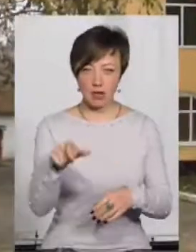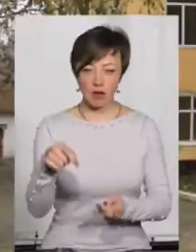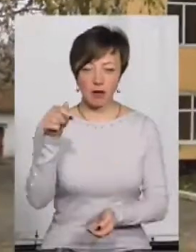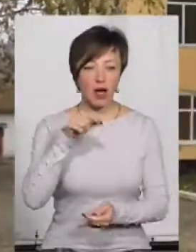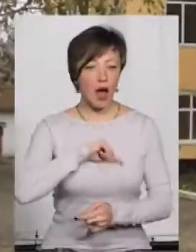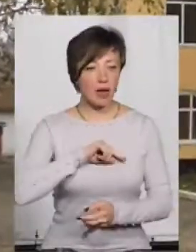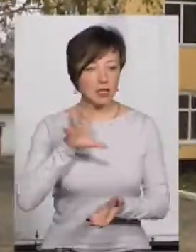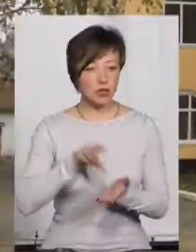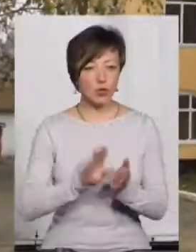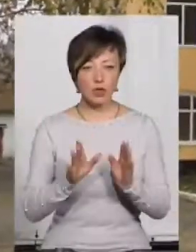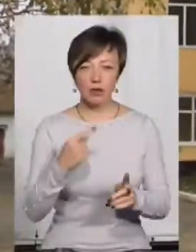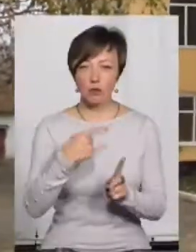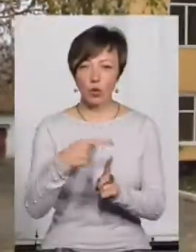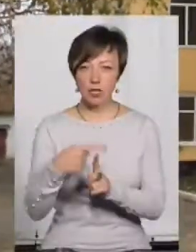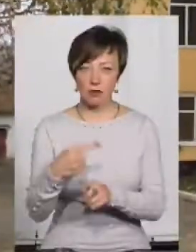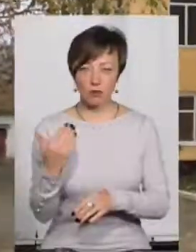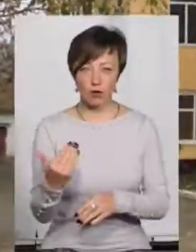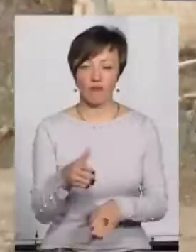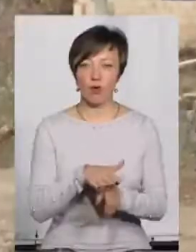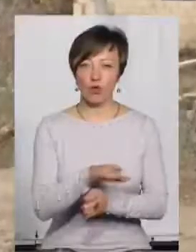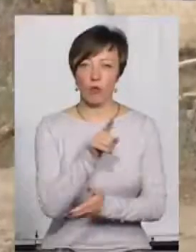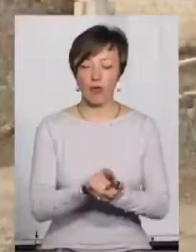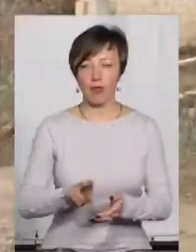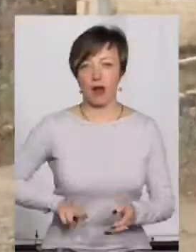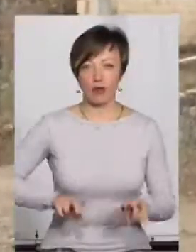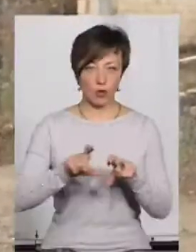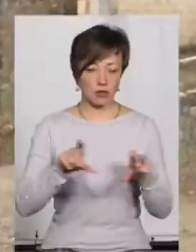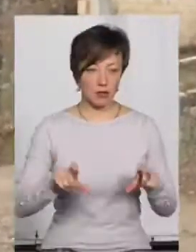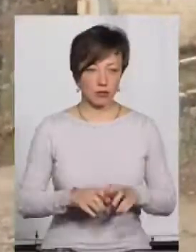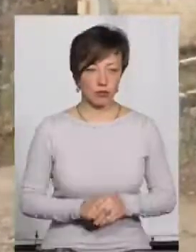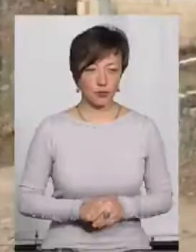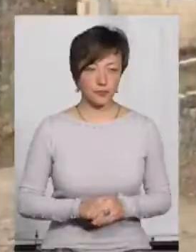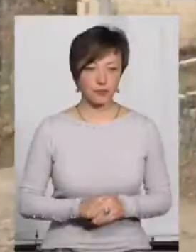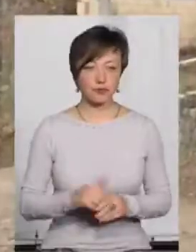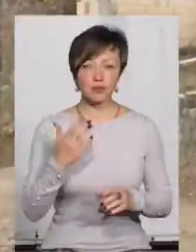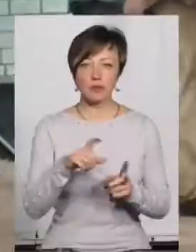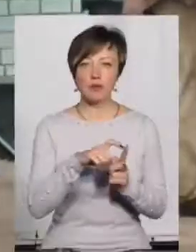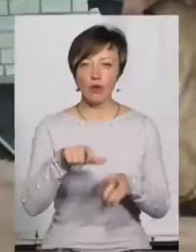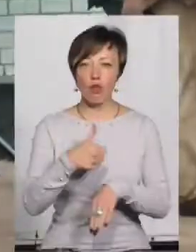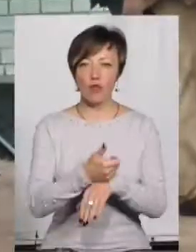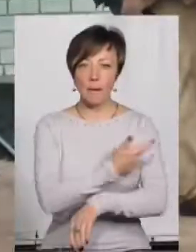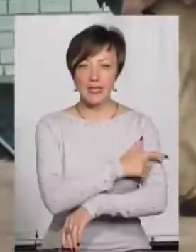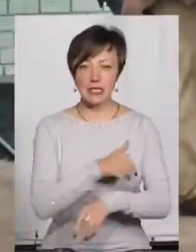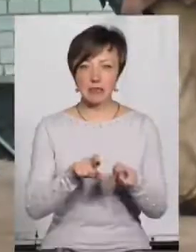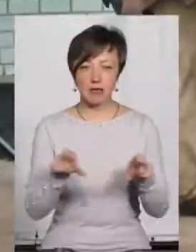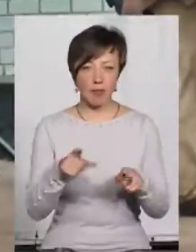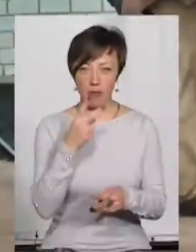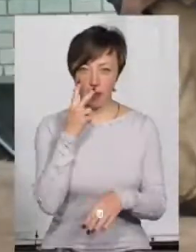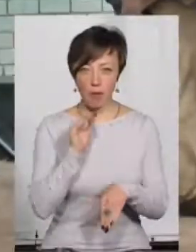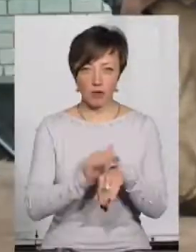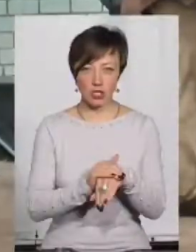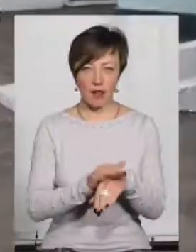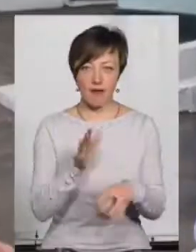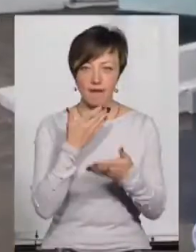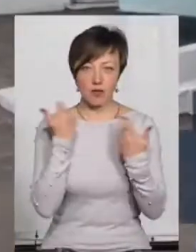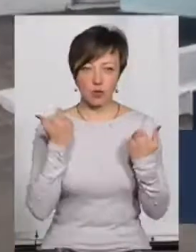позитивної сторони. На момент відпустки вона виконувала обов'язки директора закладу, каже Леонід Романов. За словами головної медсестри закладу, вона не помічала відсутності